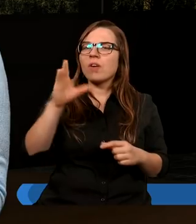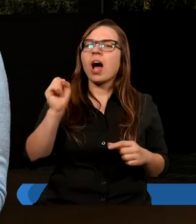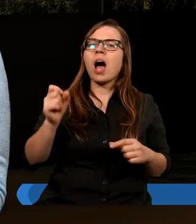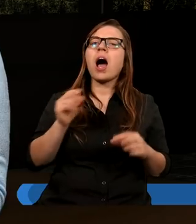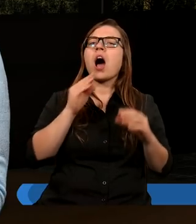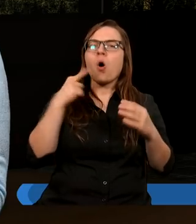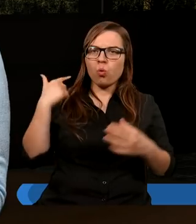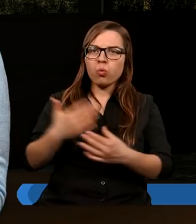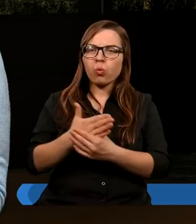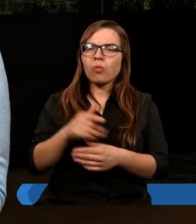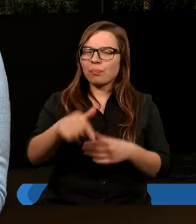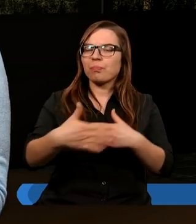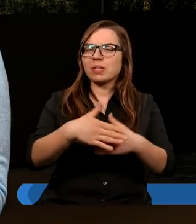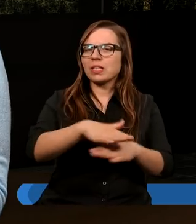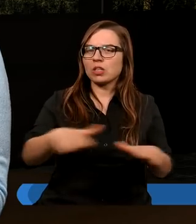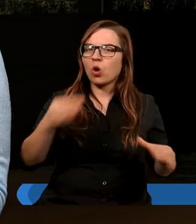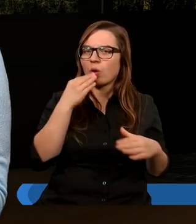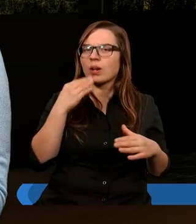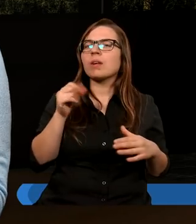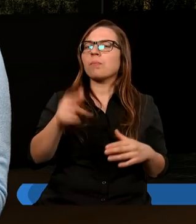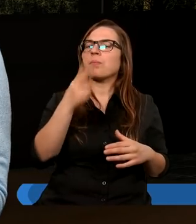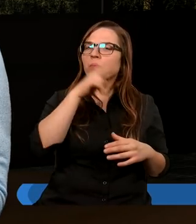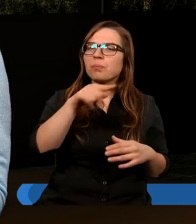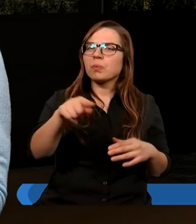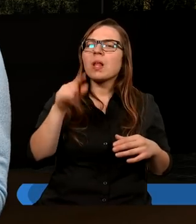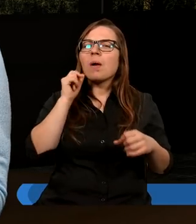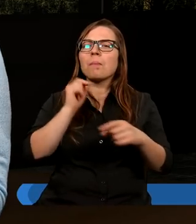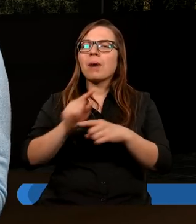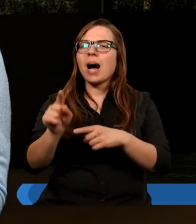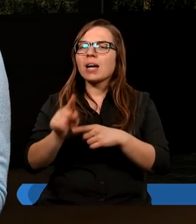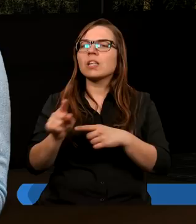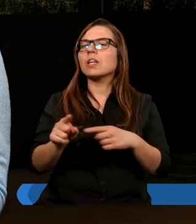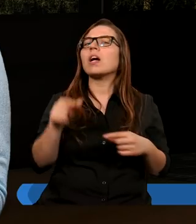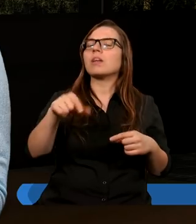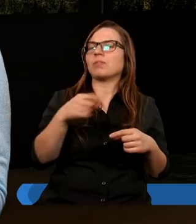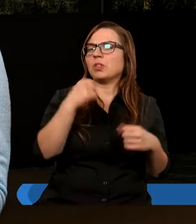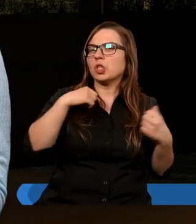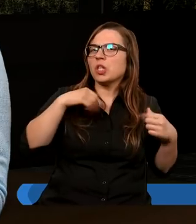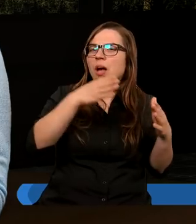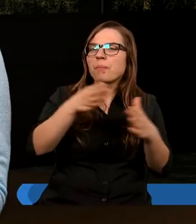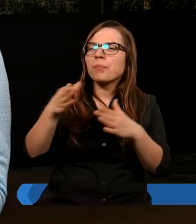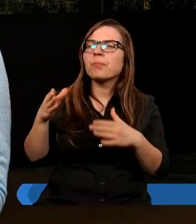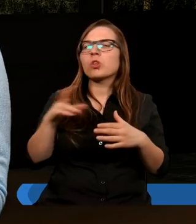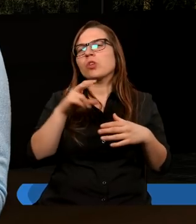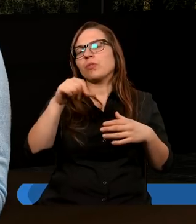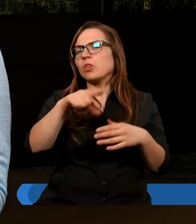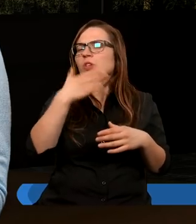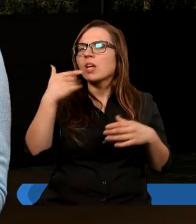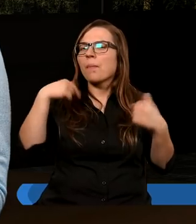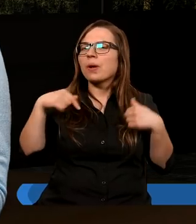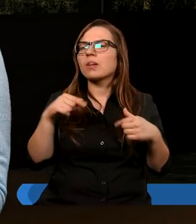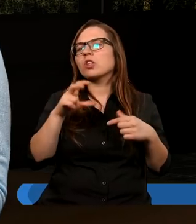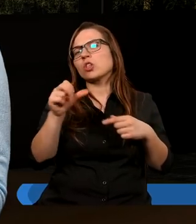usługiwali przy stołach. Upatrzcie wtedy bracia spośród siebie, siedmiu mężów,